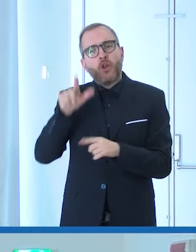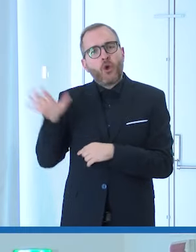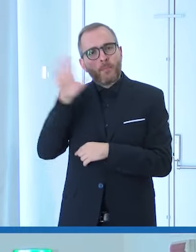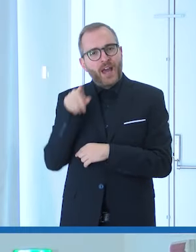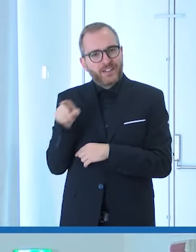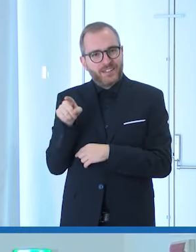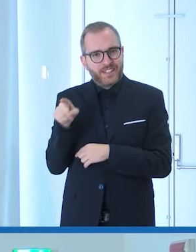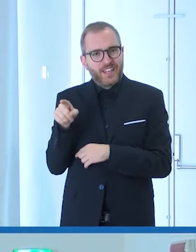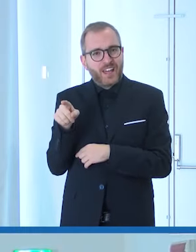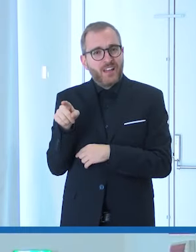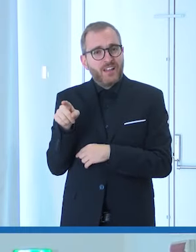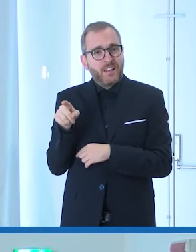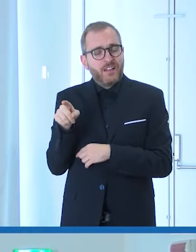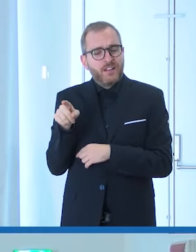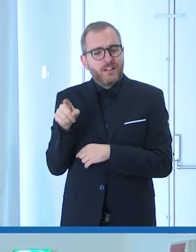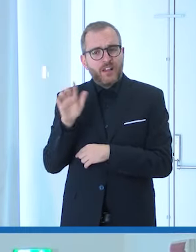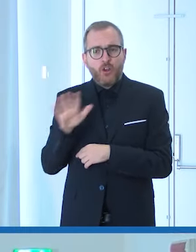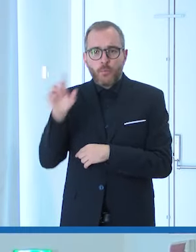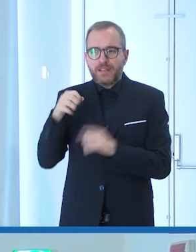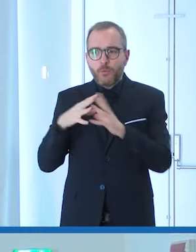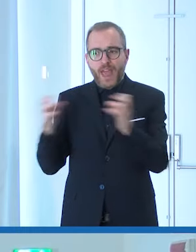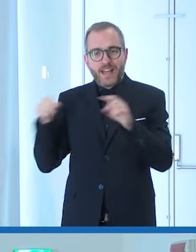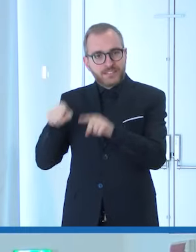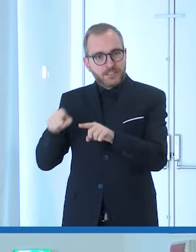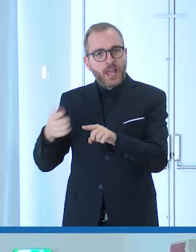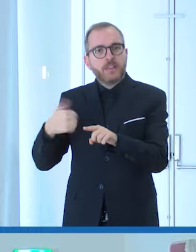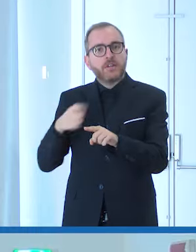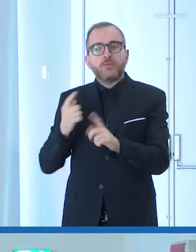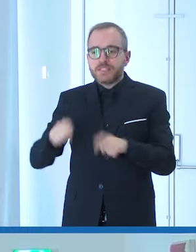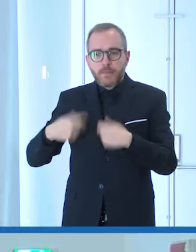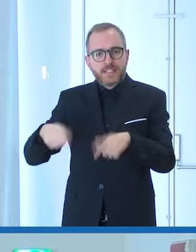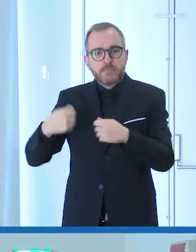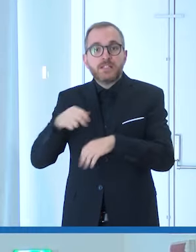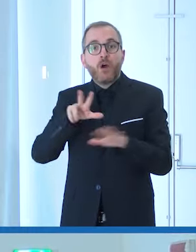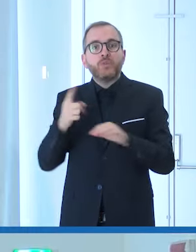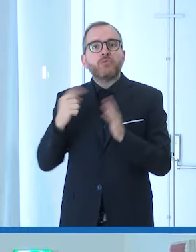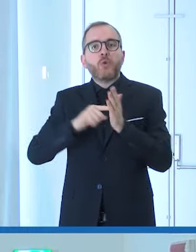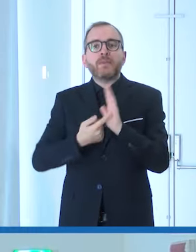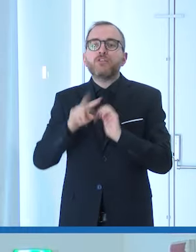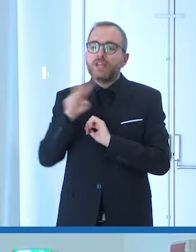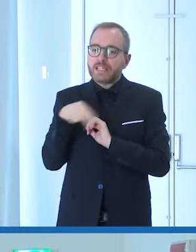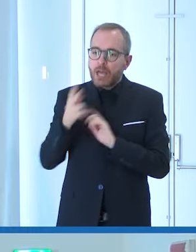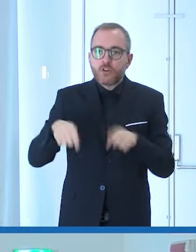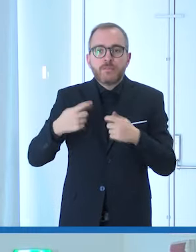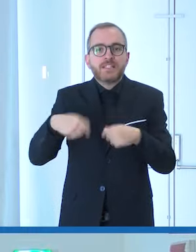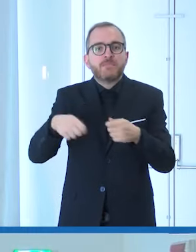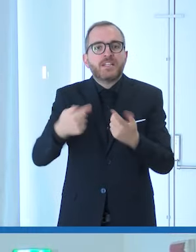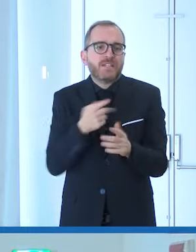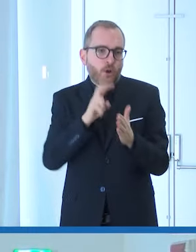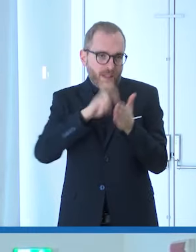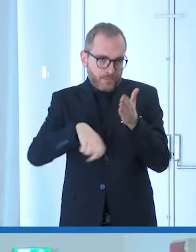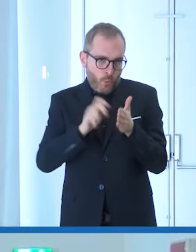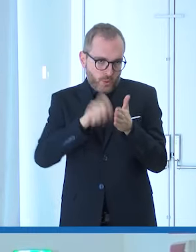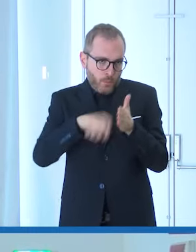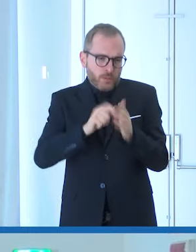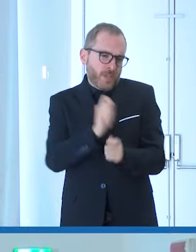quest'anno che non è ancora finito fra l'altro le aziende hanno preferito spendere 81 milioni di euro piuttosto che assumere una persona hanno preferito pagare le multe